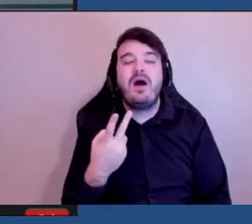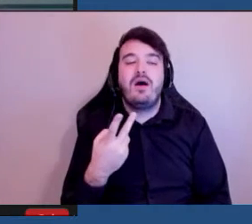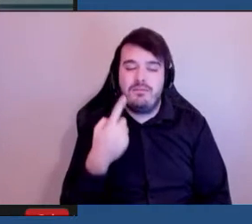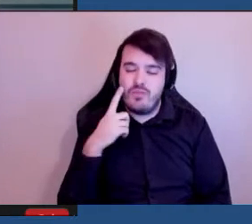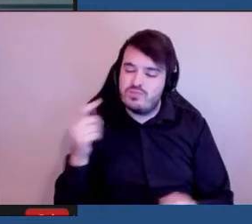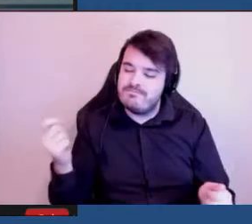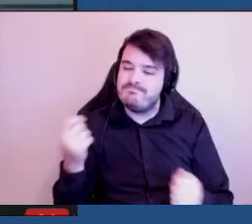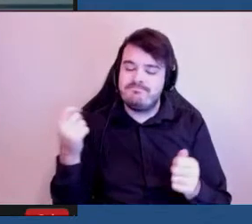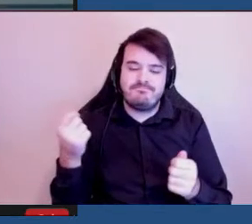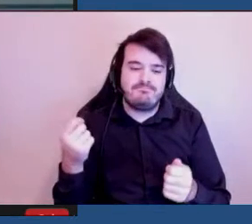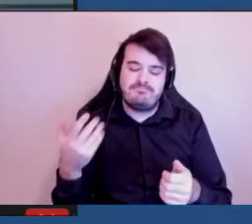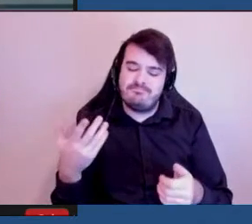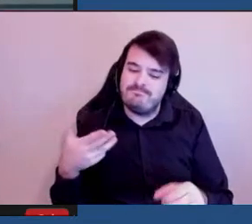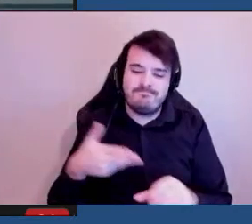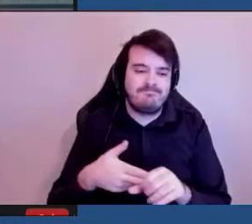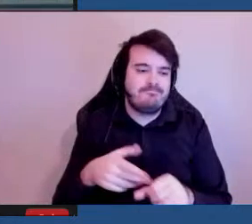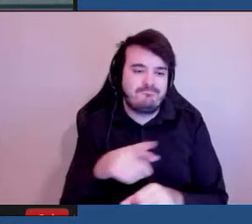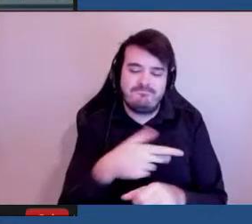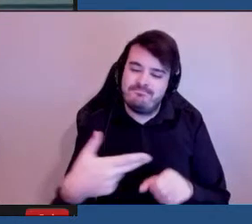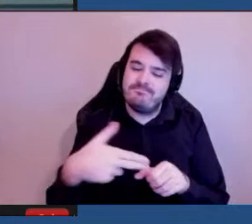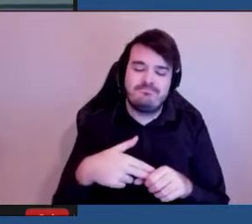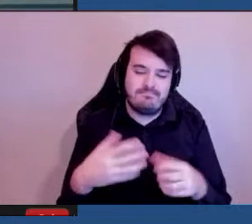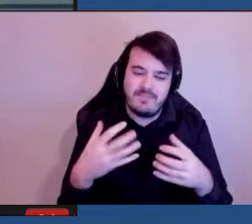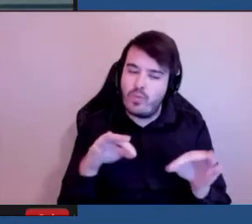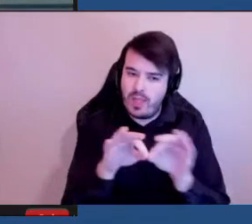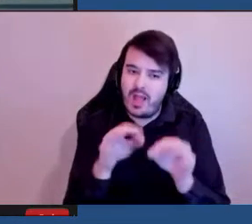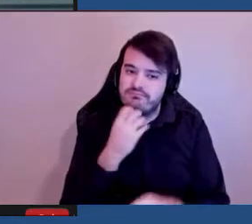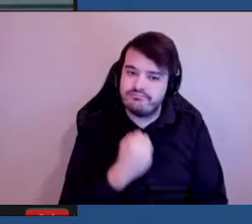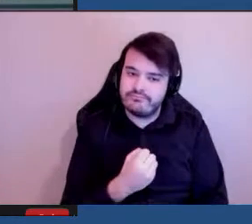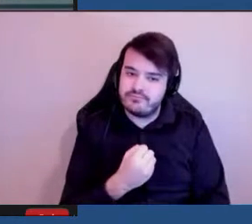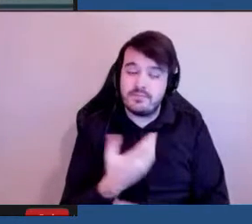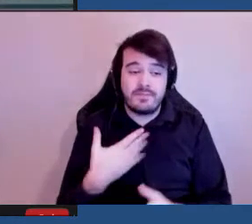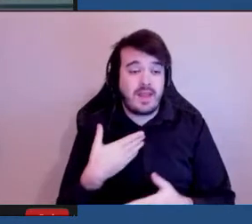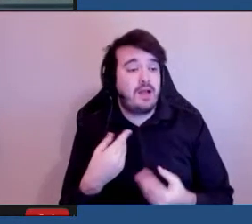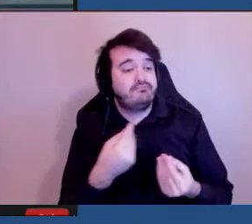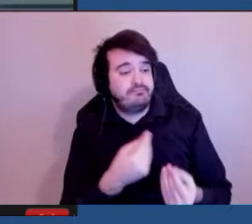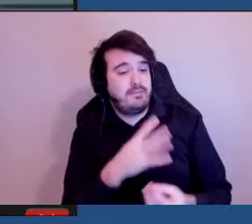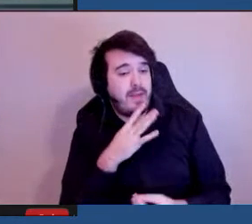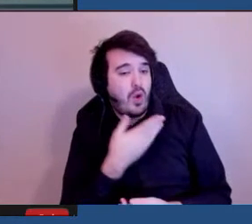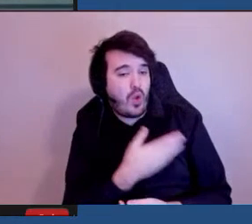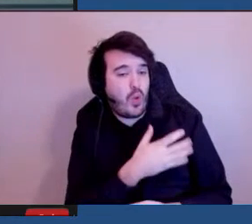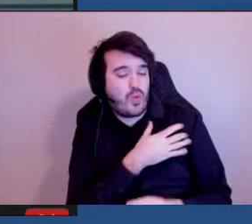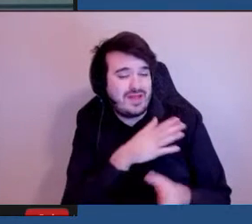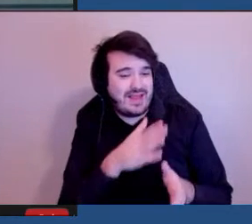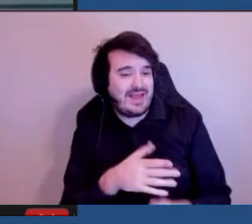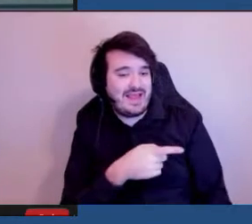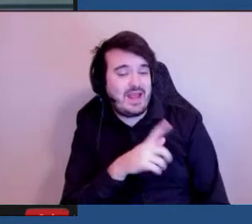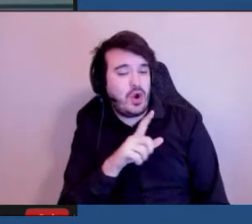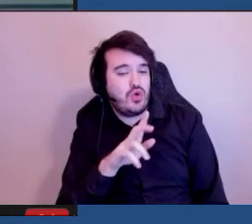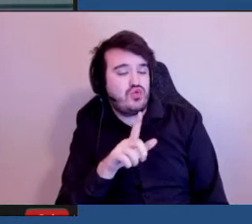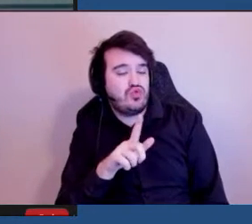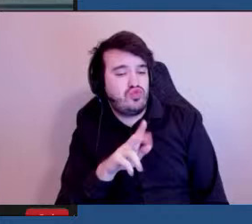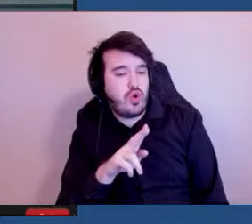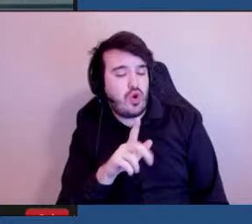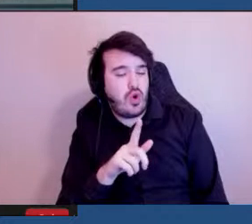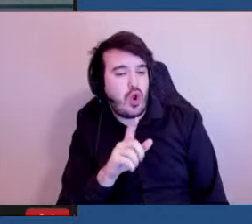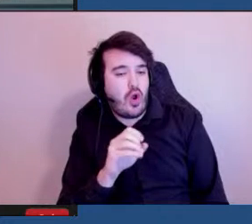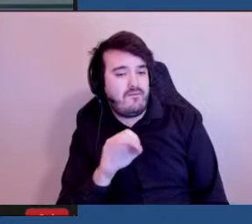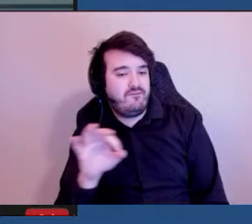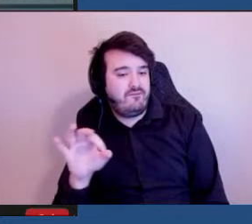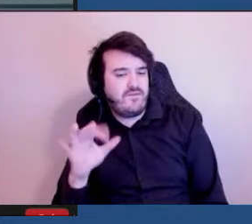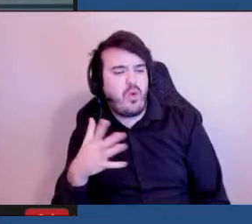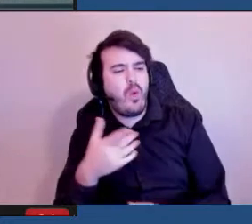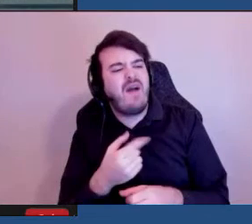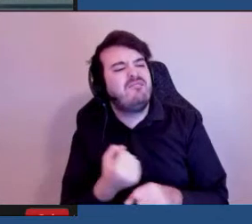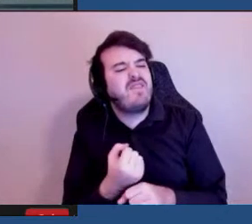contributions très importantes. J'aimerais maintenant demander au conseiller Lulof de parler un petit peu du travail qu'il fait auprès du